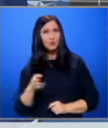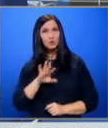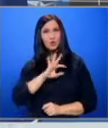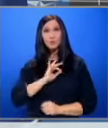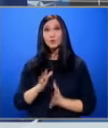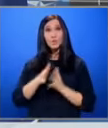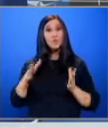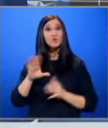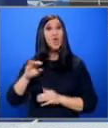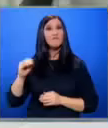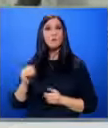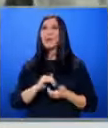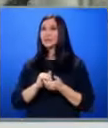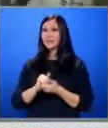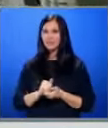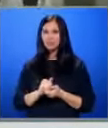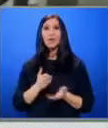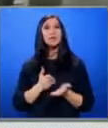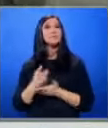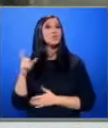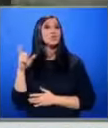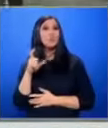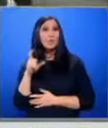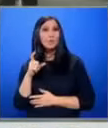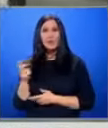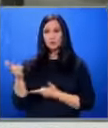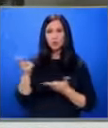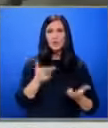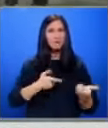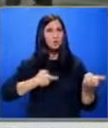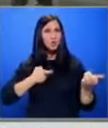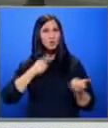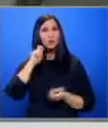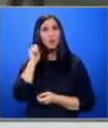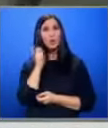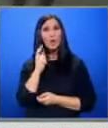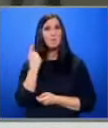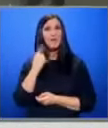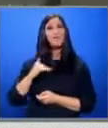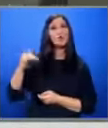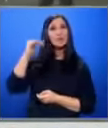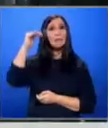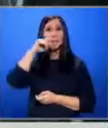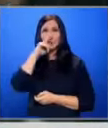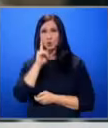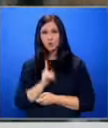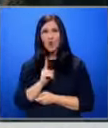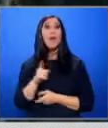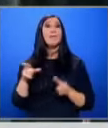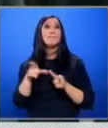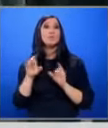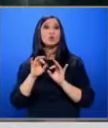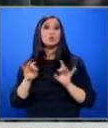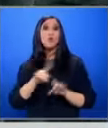получи и повече Европейски съюз. Според Столтенберг, доставянето на уръжие за Украина е от първостепенно значение. Мишел